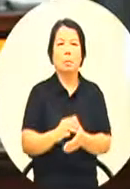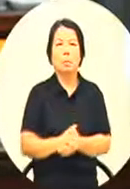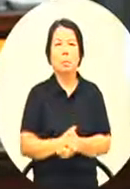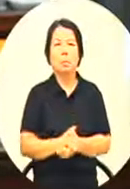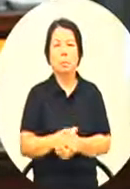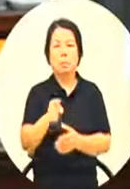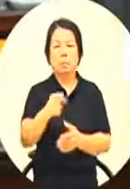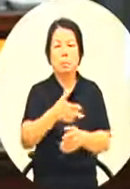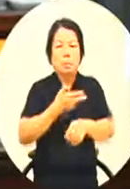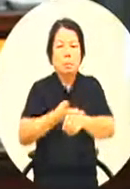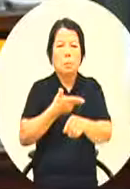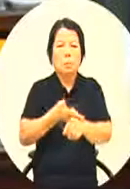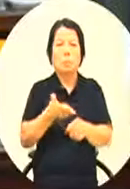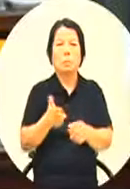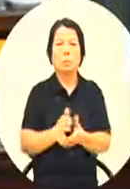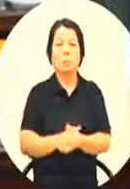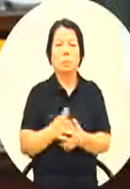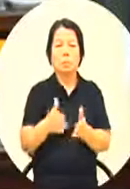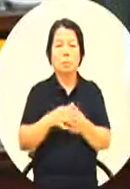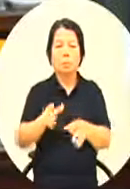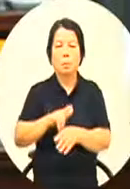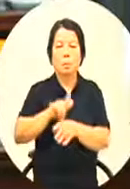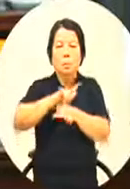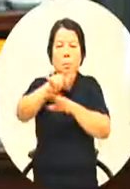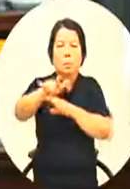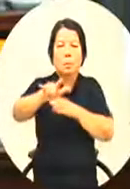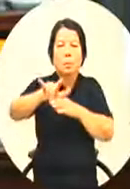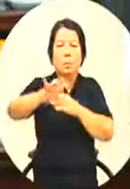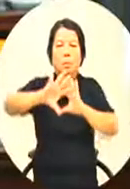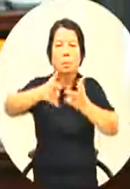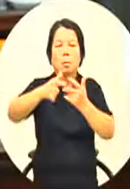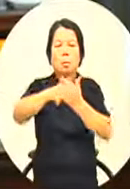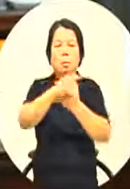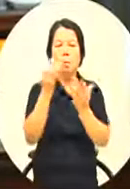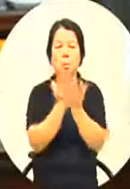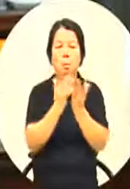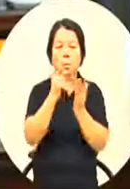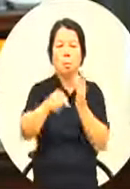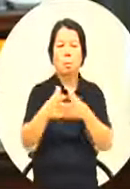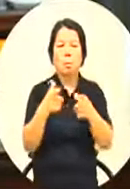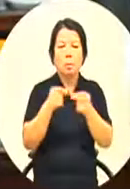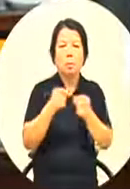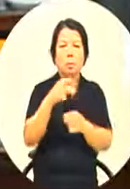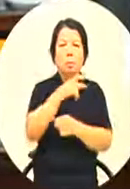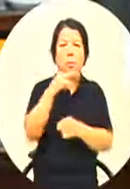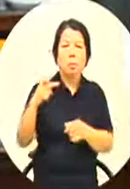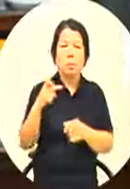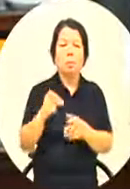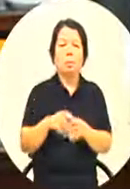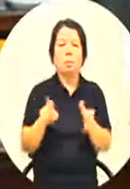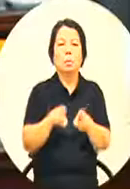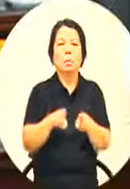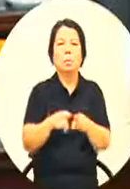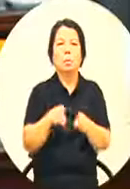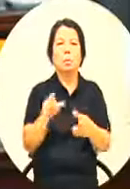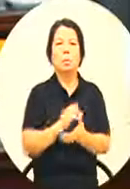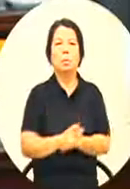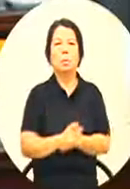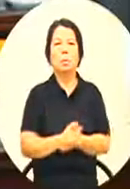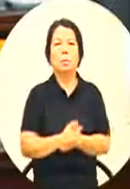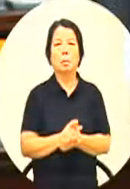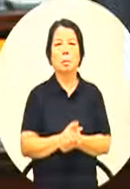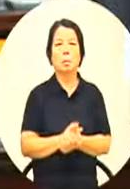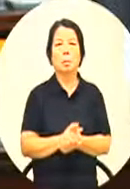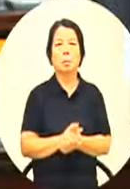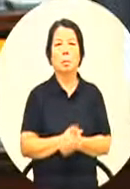因为科技你说要出国留学你会觉得日本的同学普遍英文讲的普遍一般来讲比较